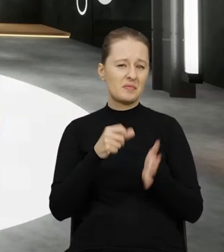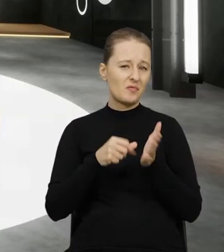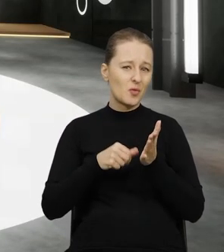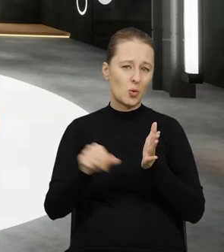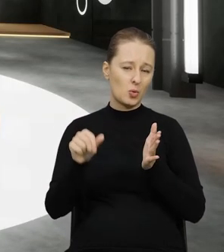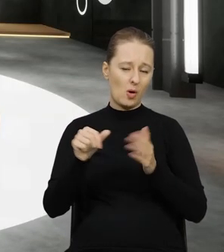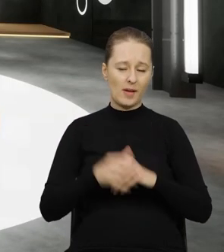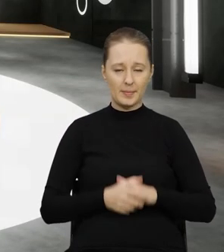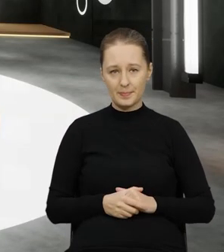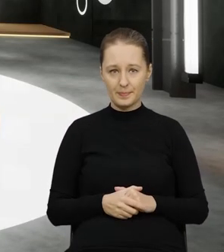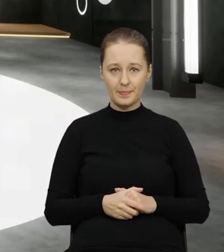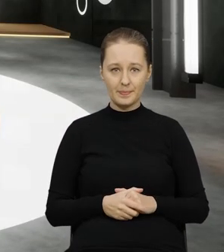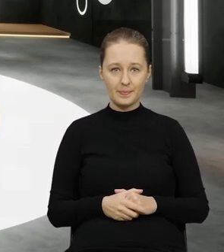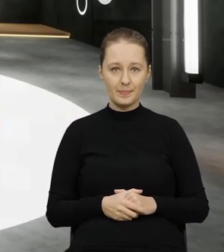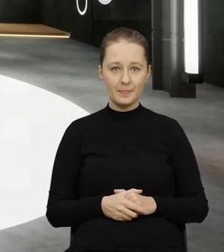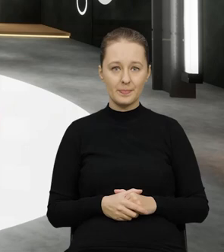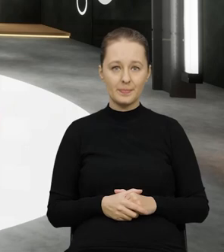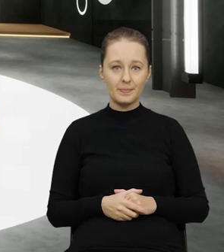zdarzająca się rzadko.